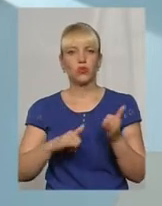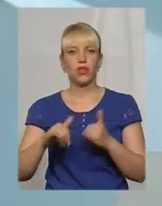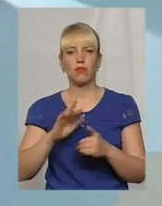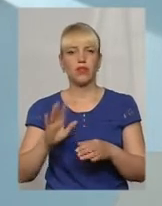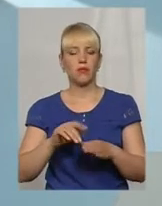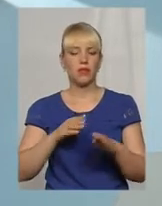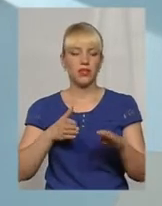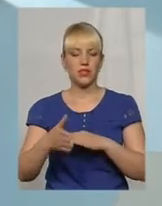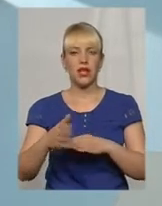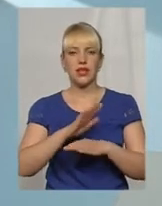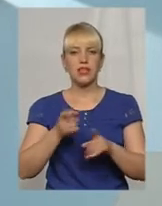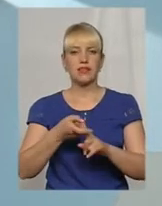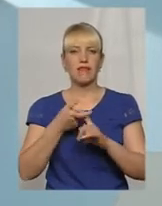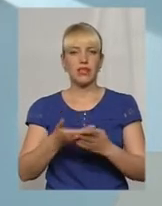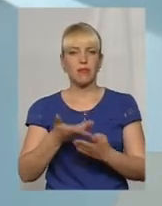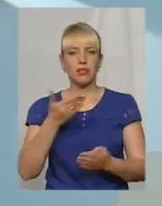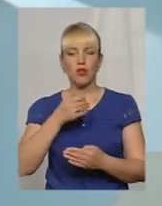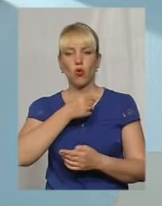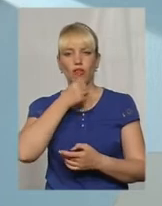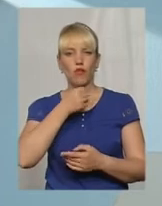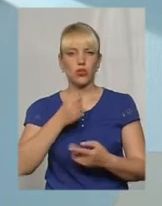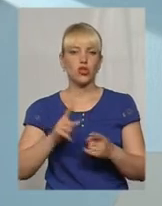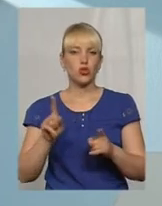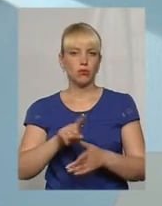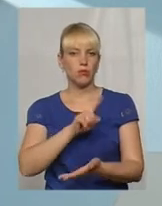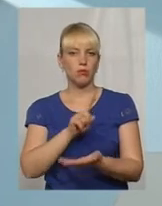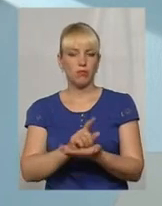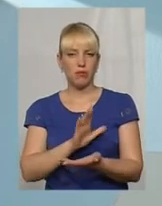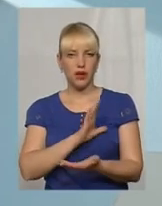незвісно від возраста, щоб вони були.